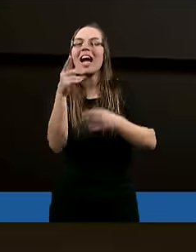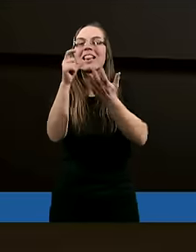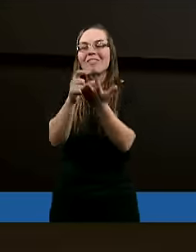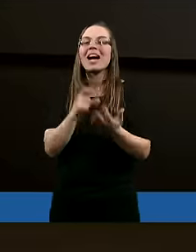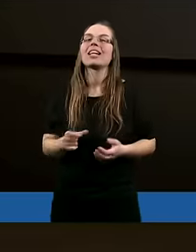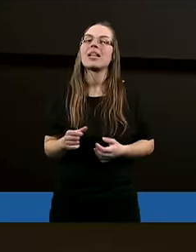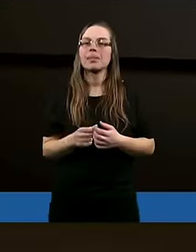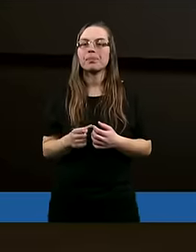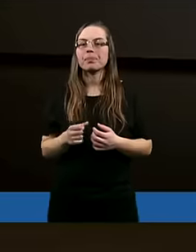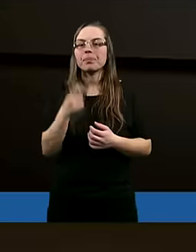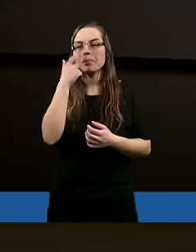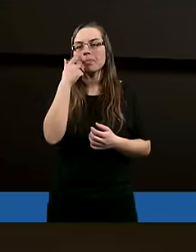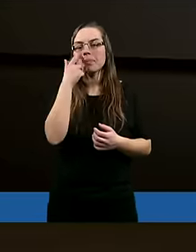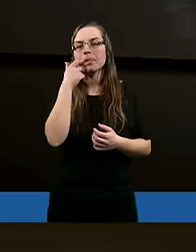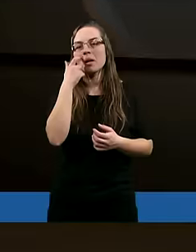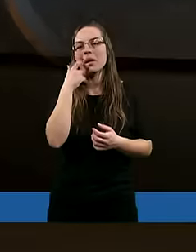4 werset.